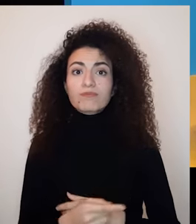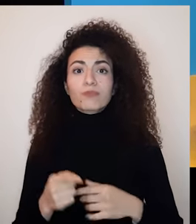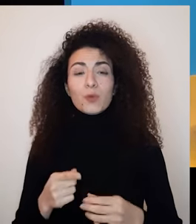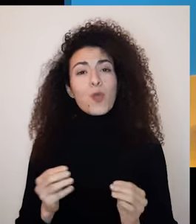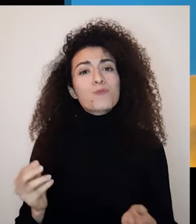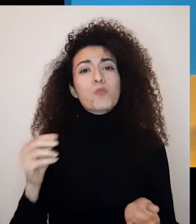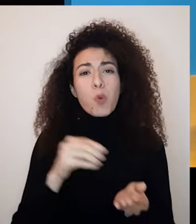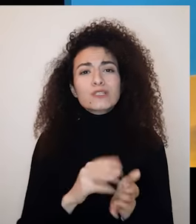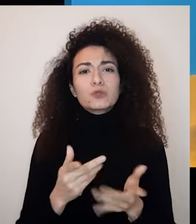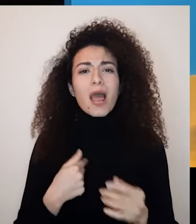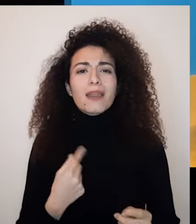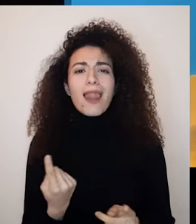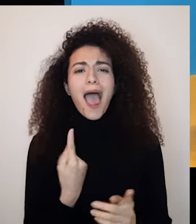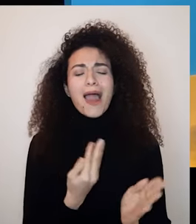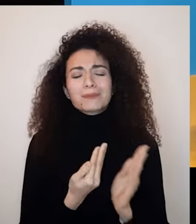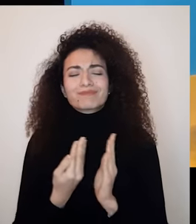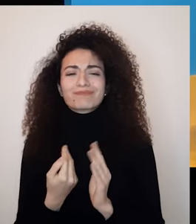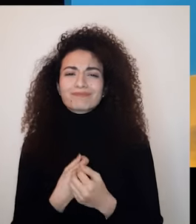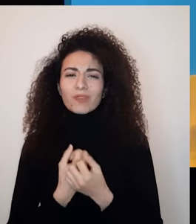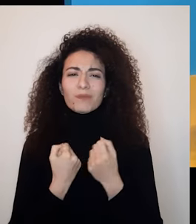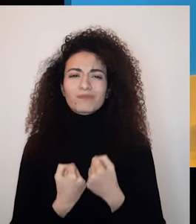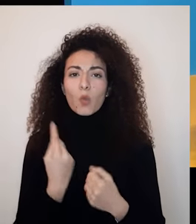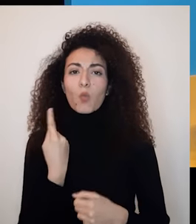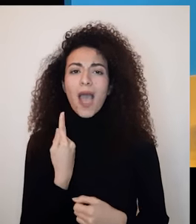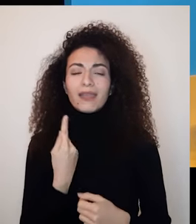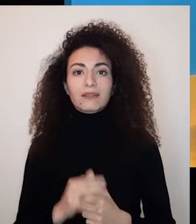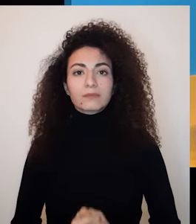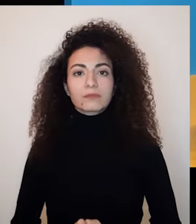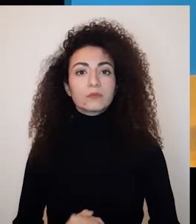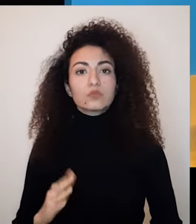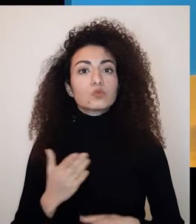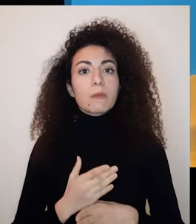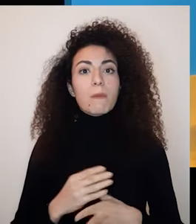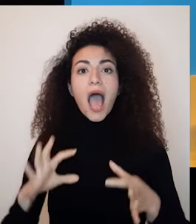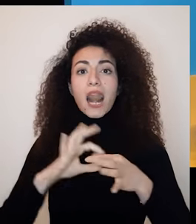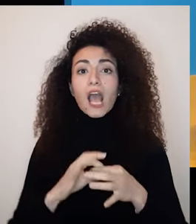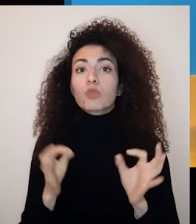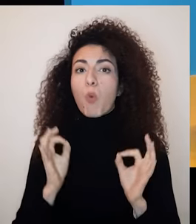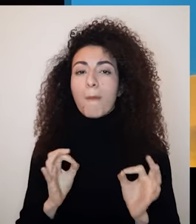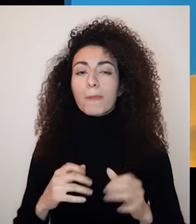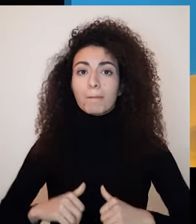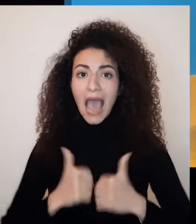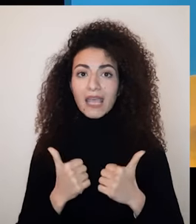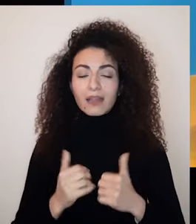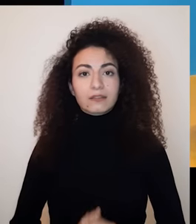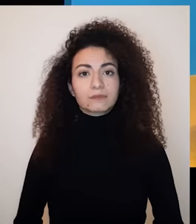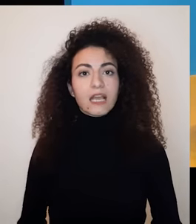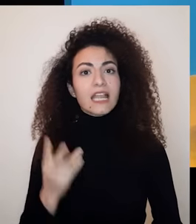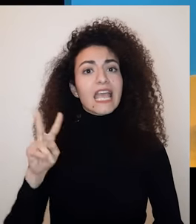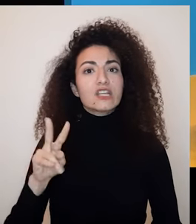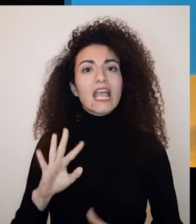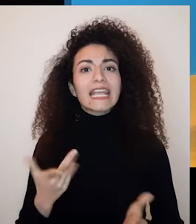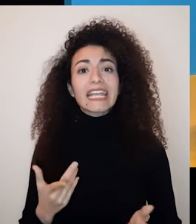اختبار الإعاقة ممكن أنه يتصل باختبار العزلة والشعور بالوحدة وشو أهمية العلاقات بحياة كل